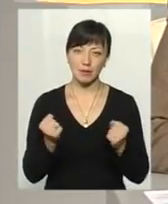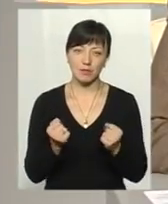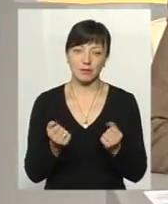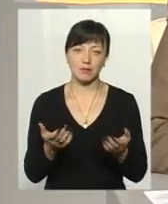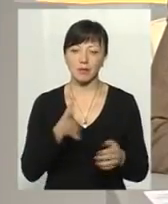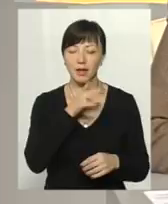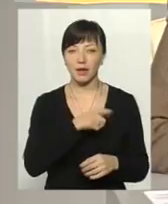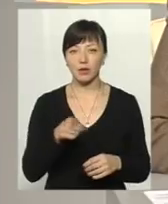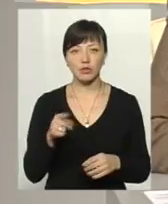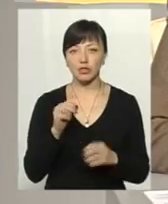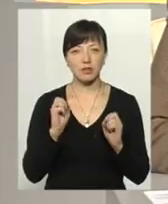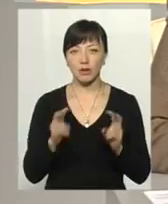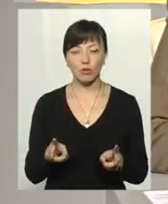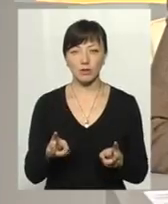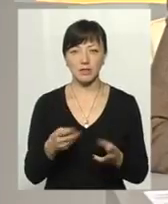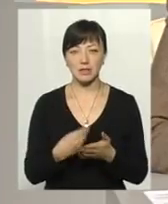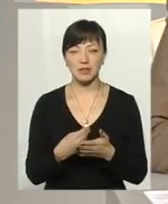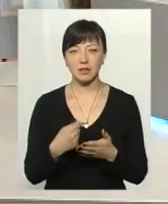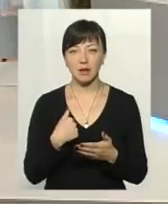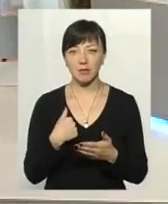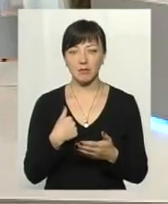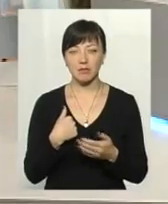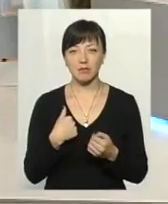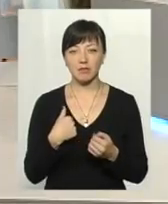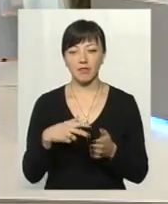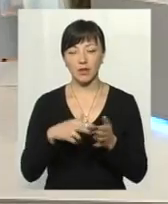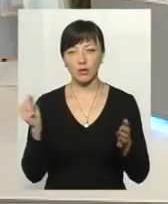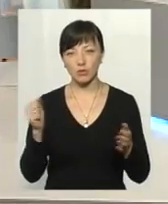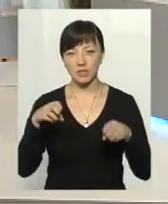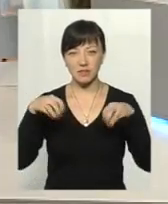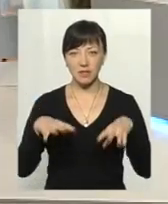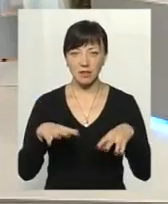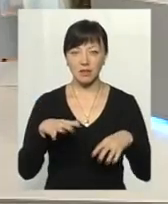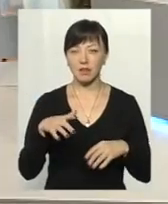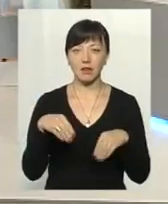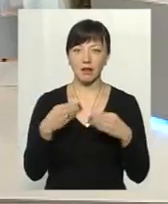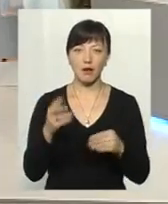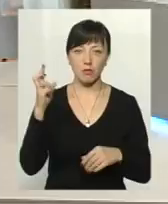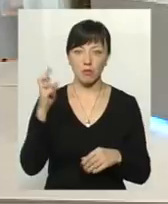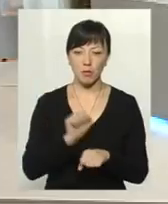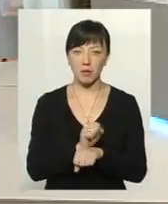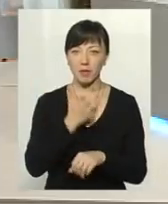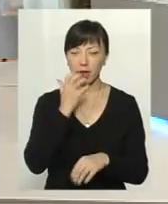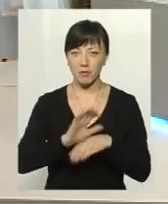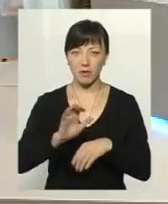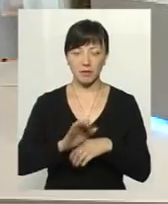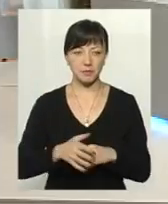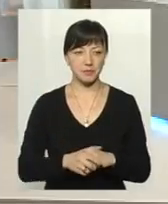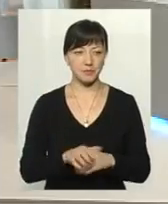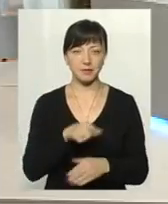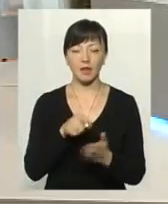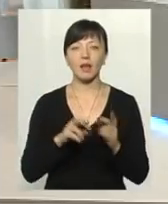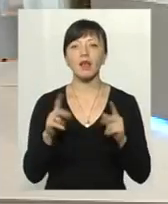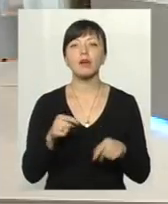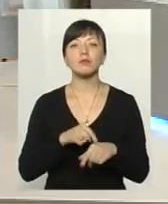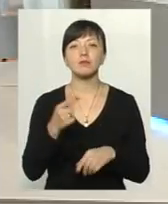холодний період? Чи не загрожуватимуть нам вірні відключення світла? Чи не дай Бог припинення подачі тепла? Як ви